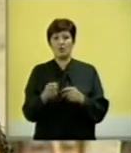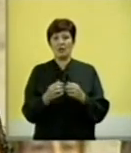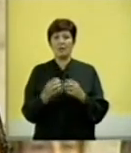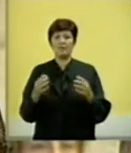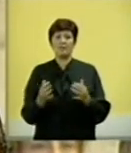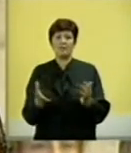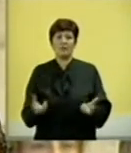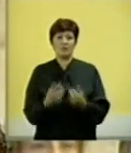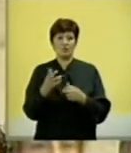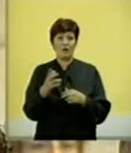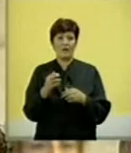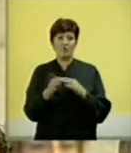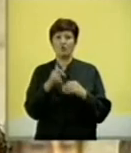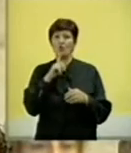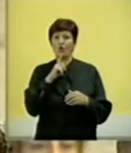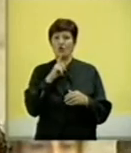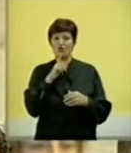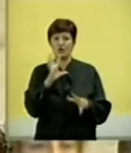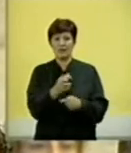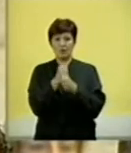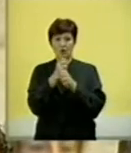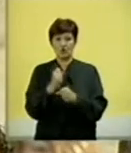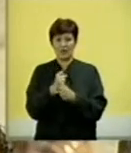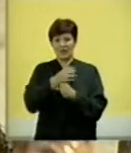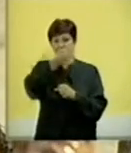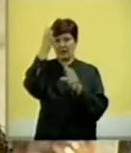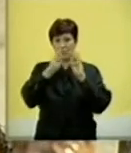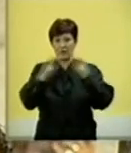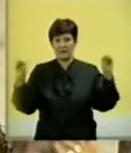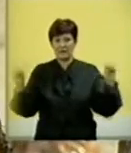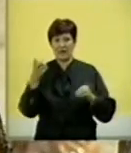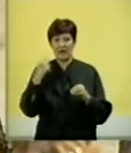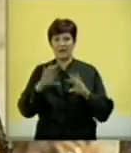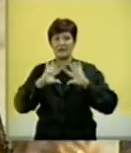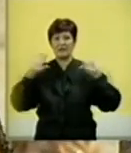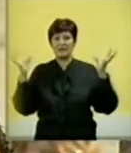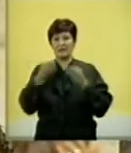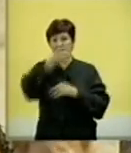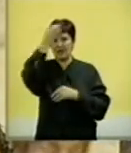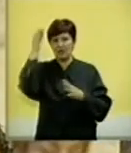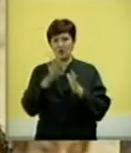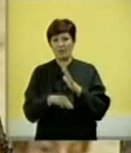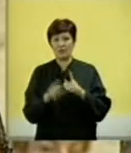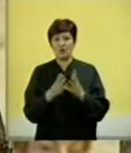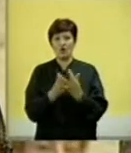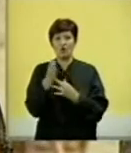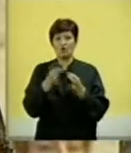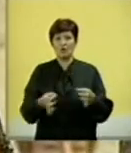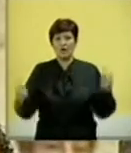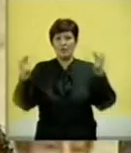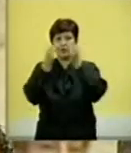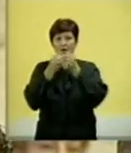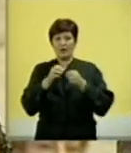koji će da podrži upravo rad nacionalnih savjeta, ali i cele nacionalne manjine kroz određene